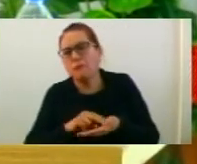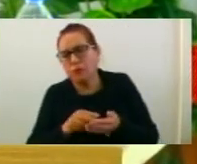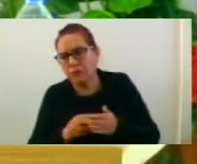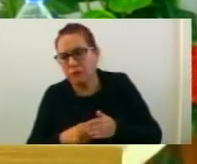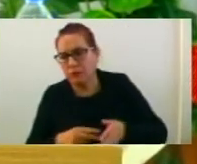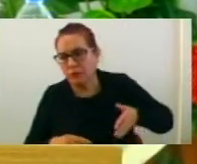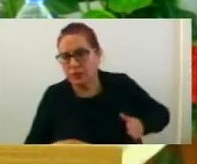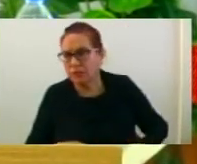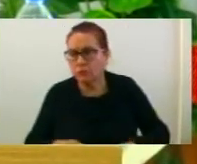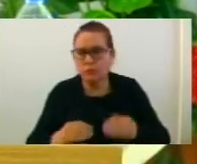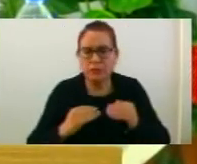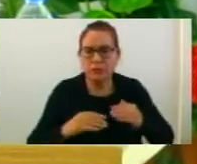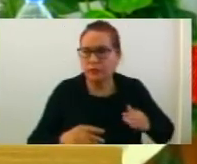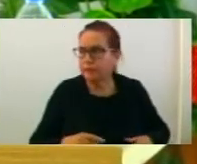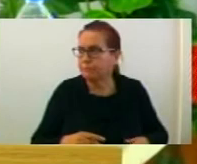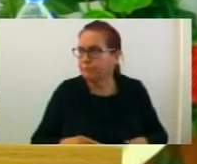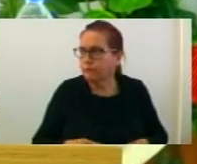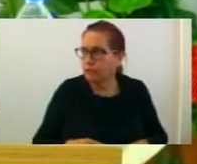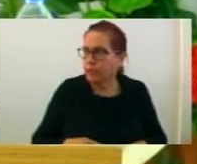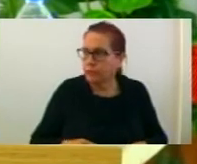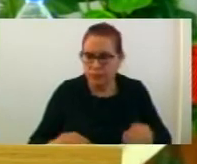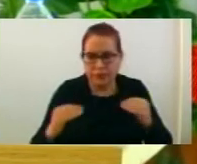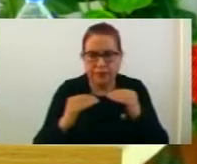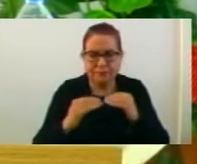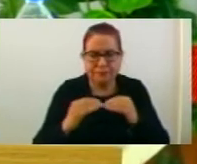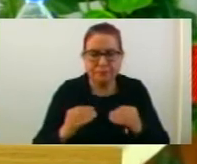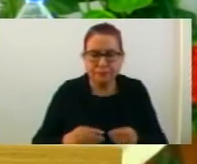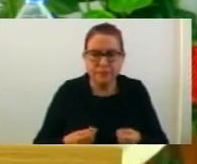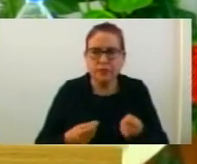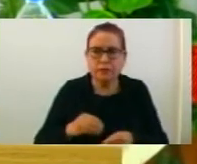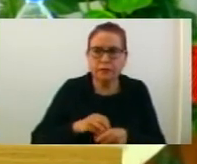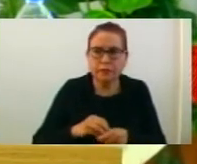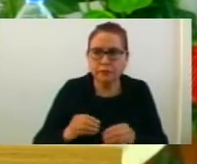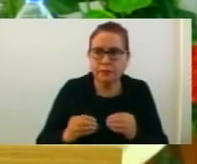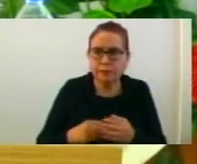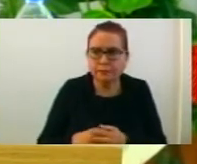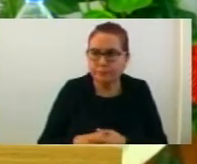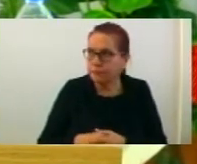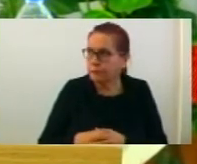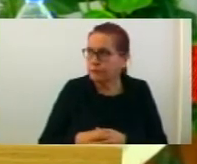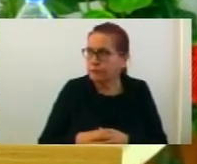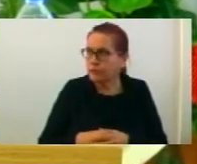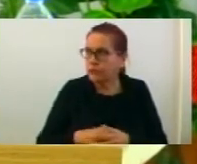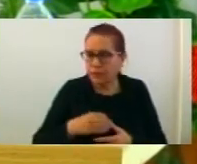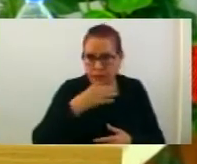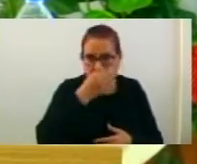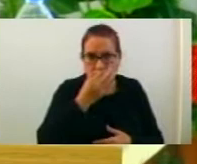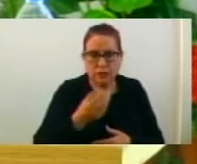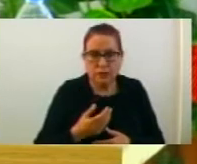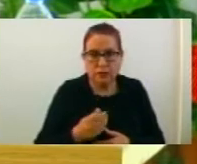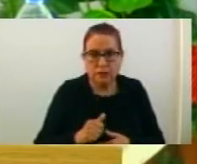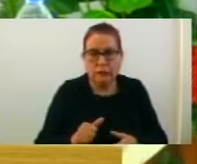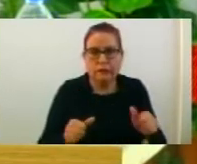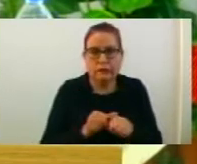бил во Министрот за Култура, бидеки не барили согласност за финански средства. Сакам явността да знае дека 11